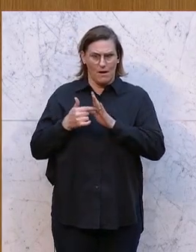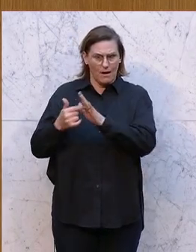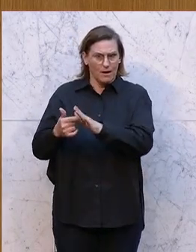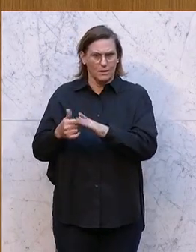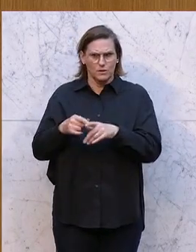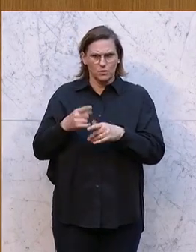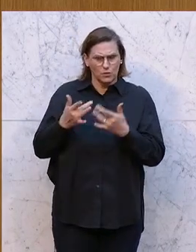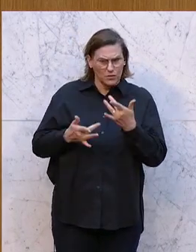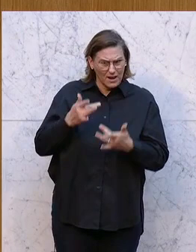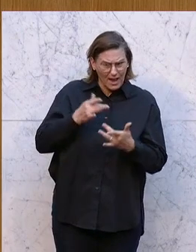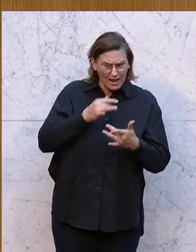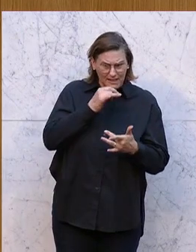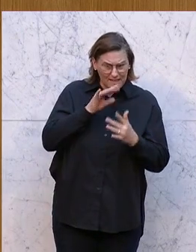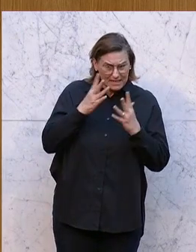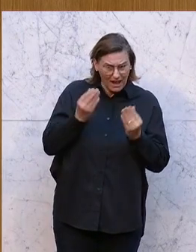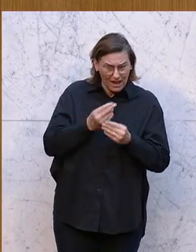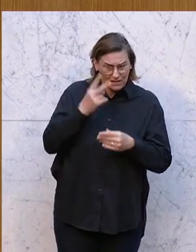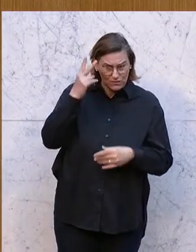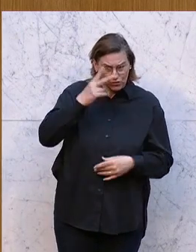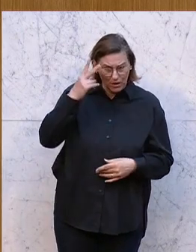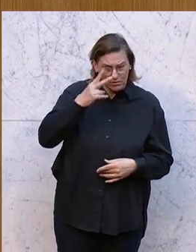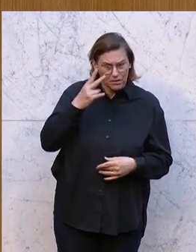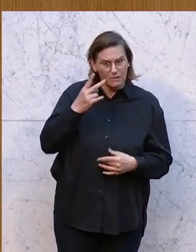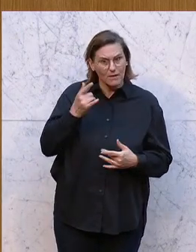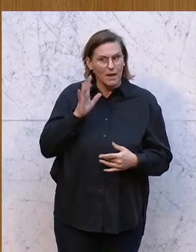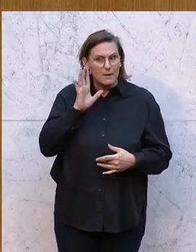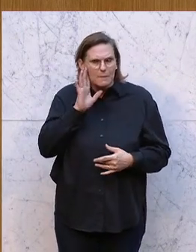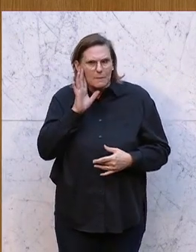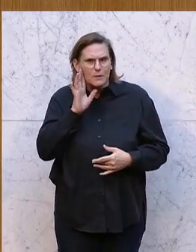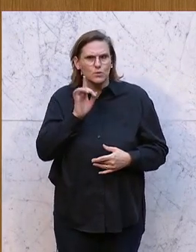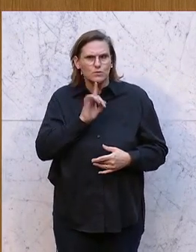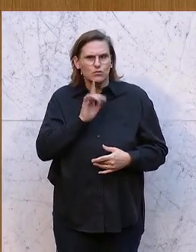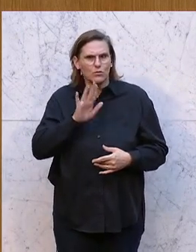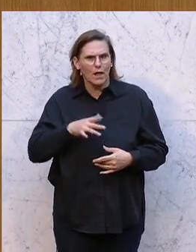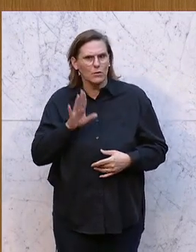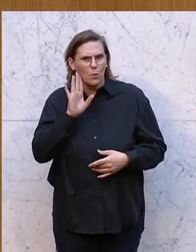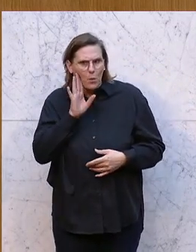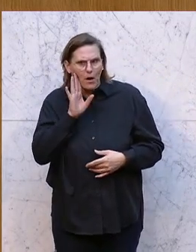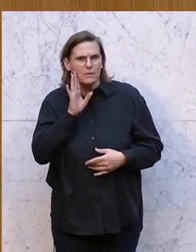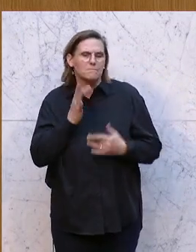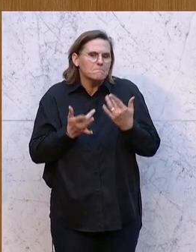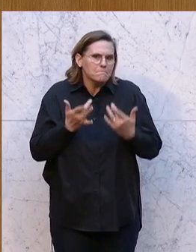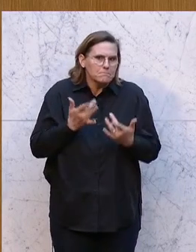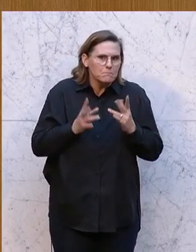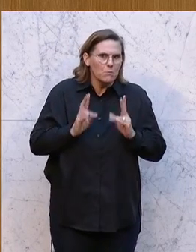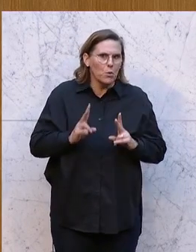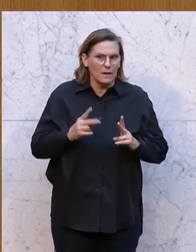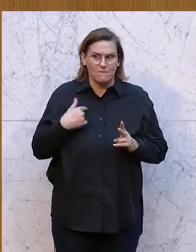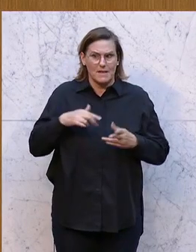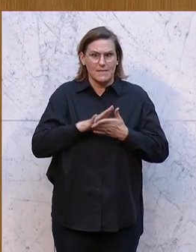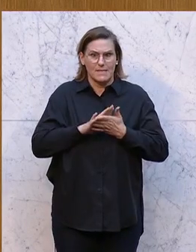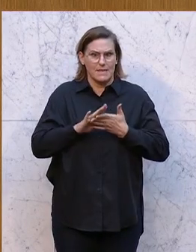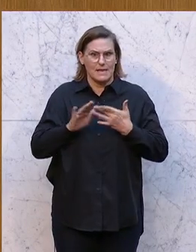glaube ich, nicht ganz verstanden, vielleicht waren wir akustisch nicht deutlich genug. Wir waren nie gegen das